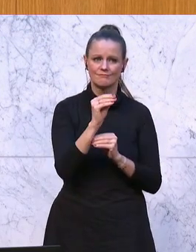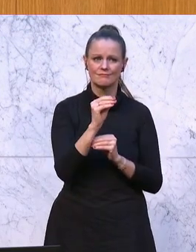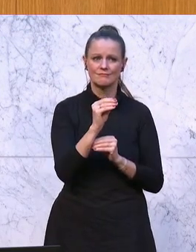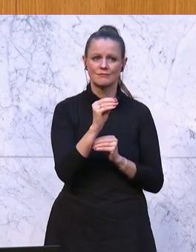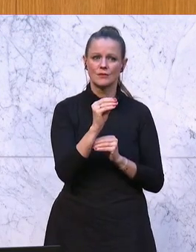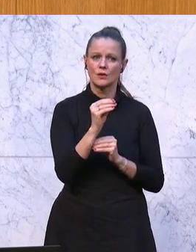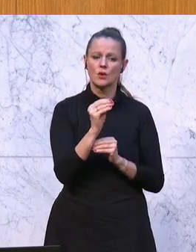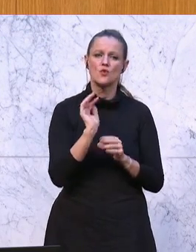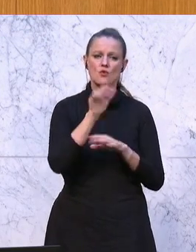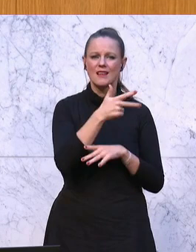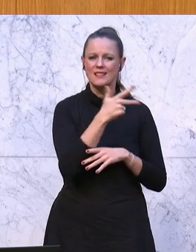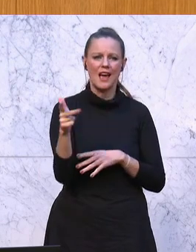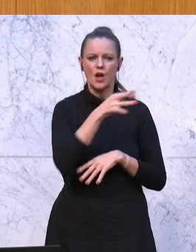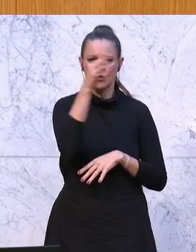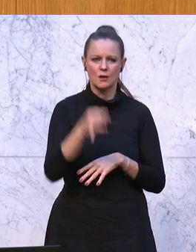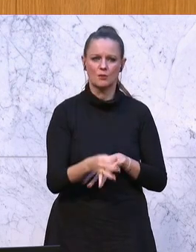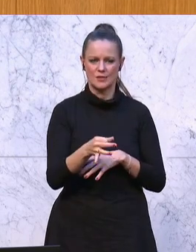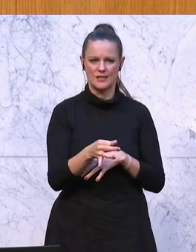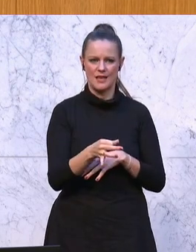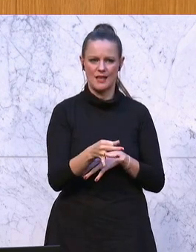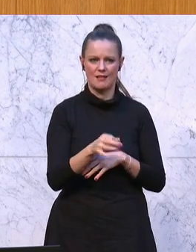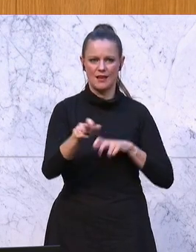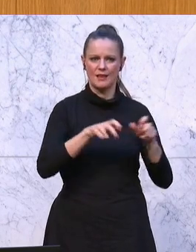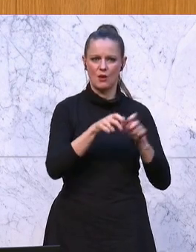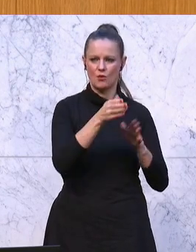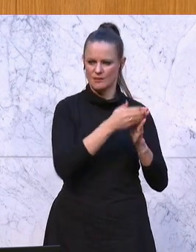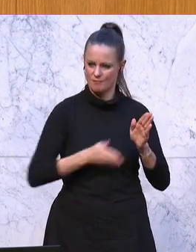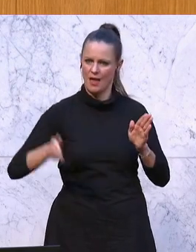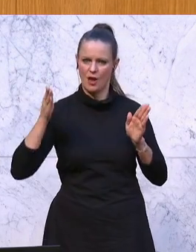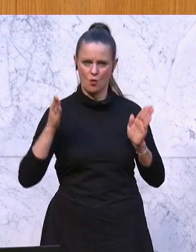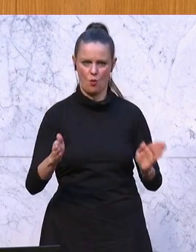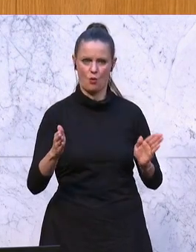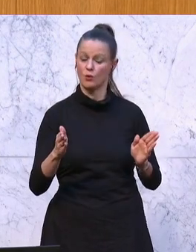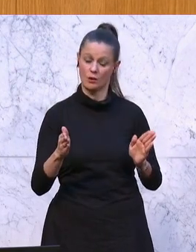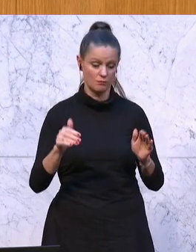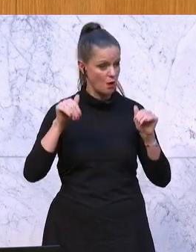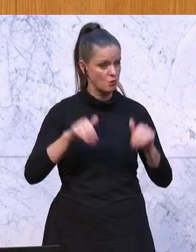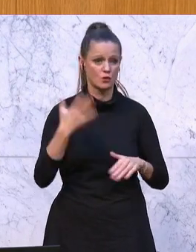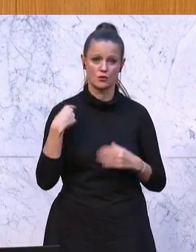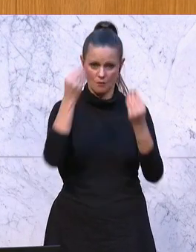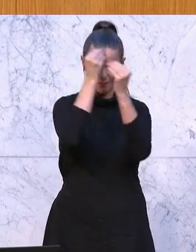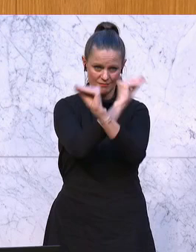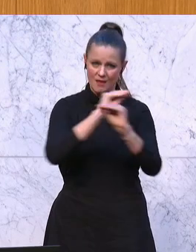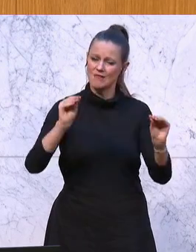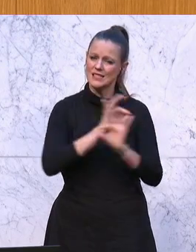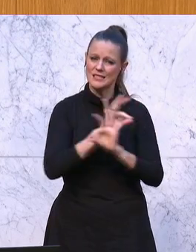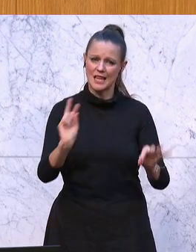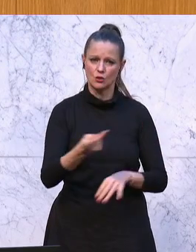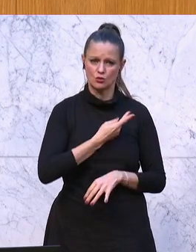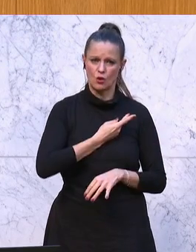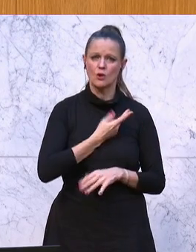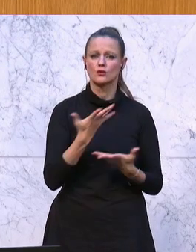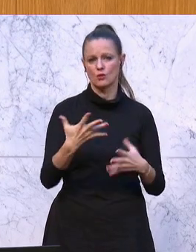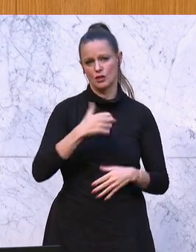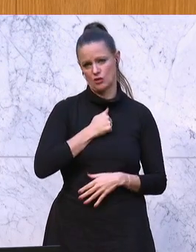300 Prozent in dieser Legislaturperiode. Das ist einfach noch einmal eine Nennung wert und wir sind sehr stolz darauf, dass wir